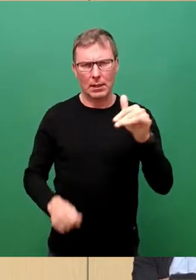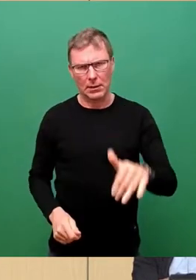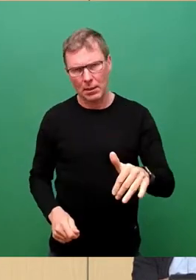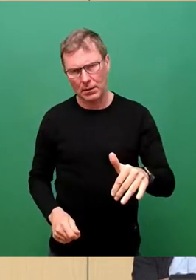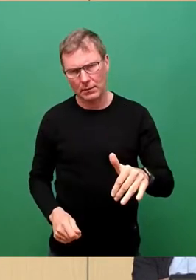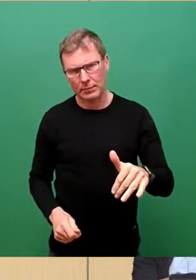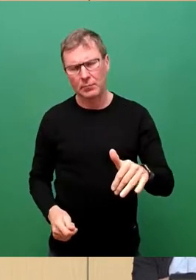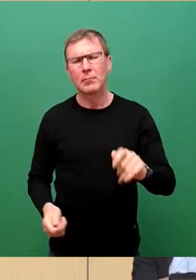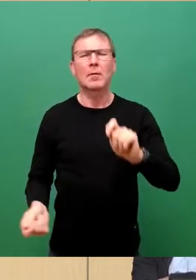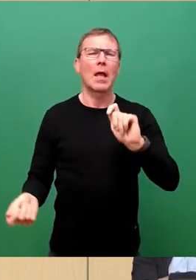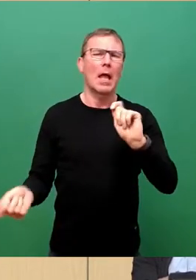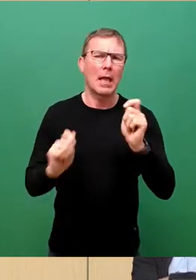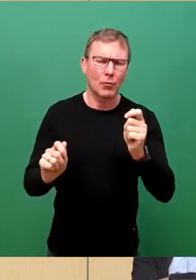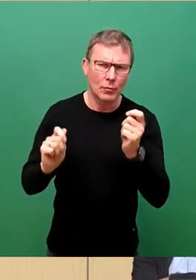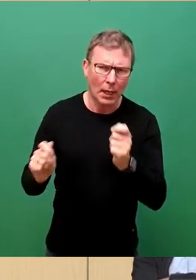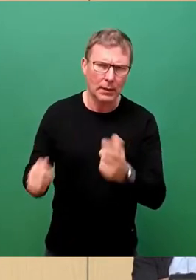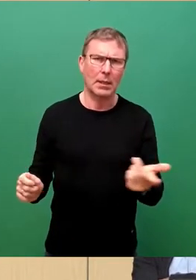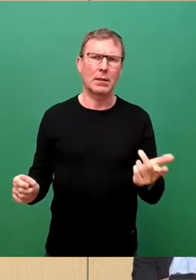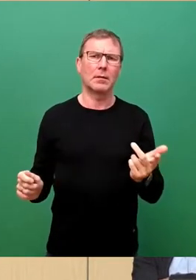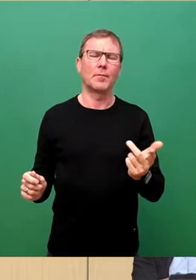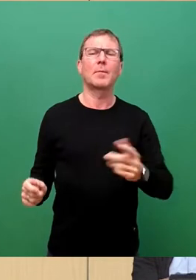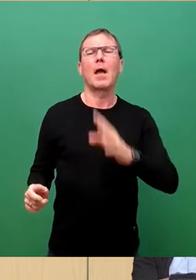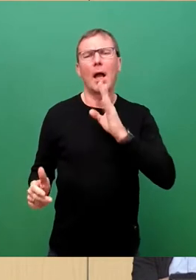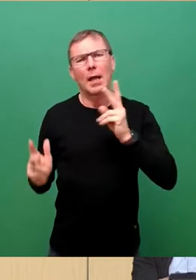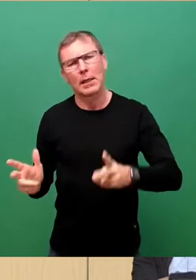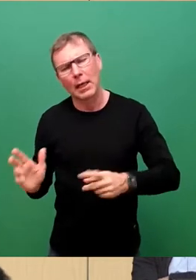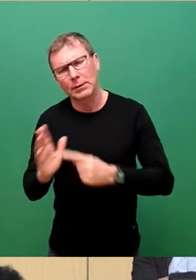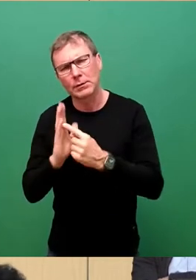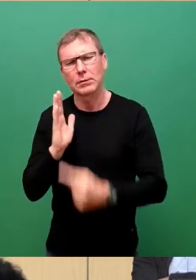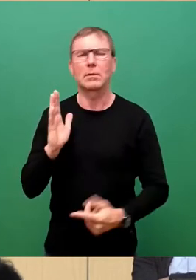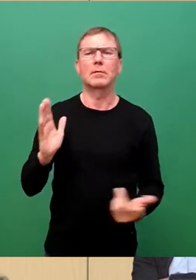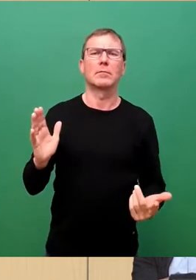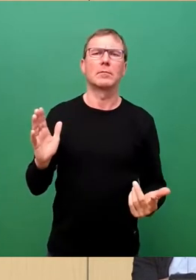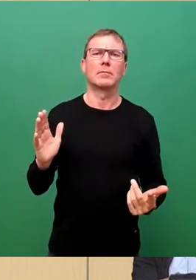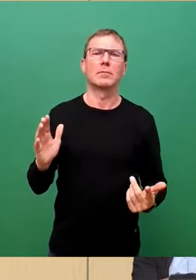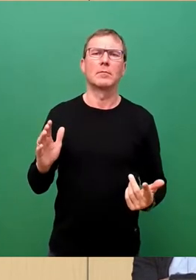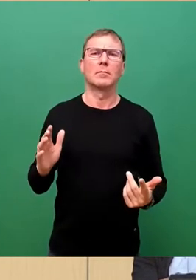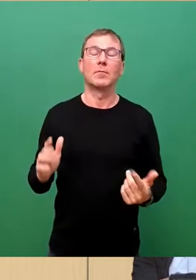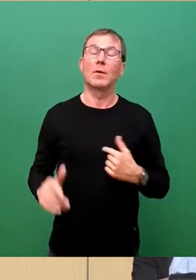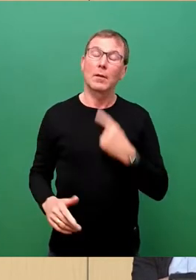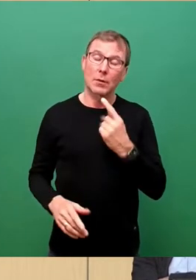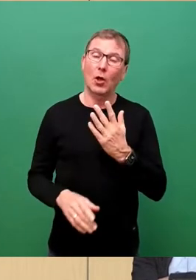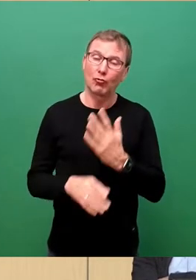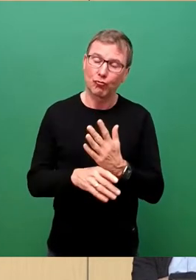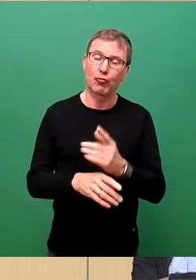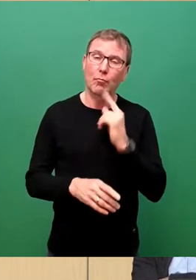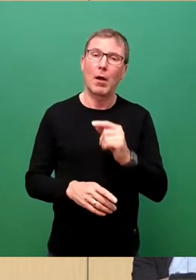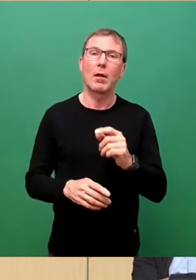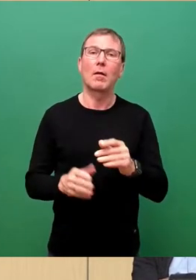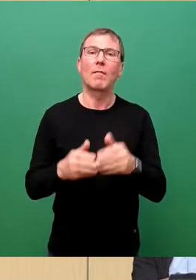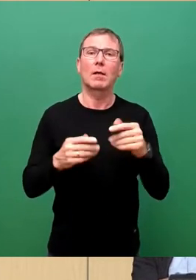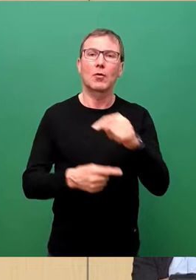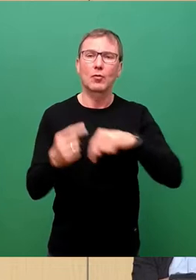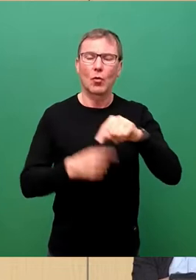Änderungsanträgen, dann Rederechten und ich sage schon mal Fraktionsrunde über den Beginn mit der